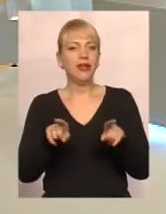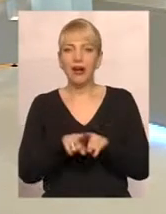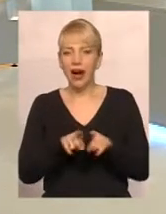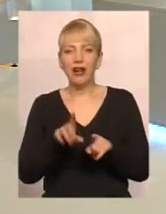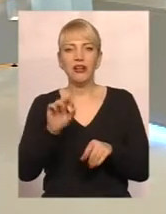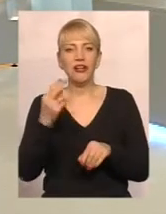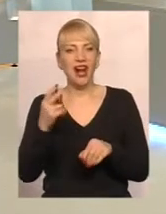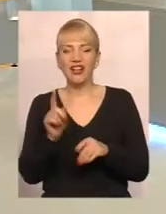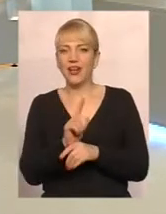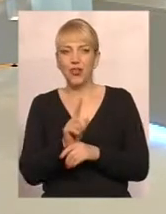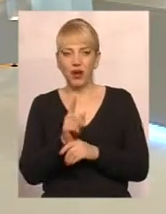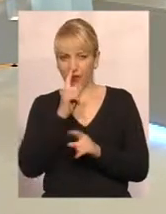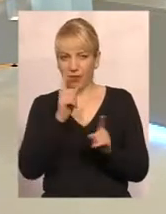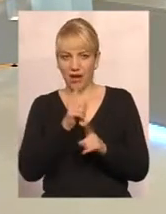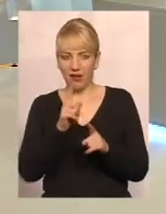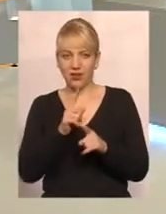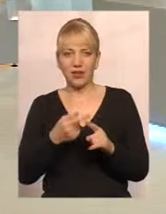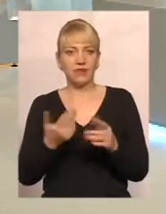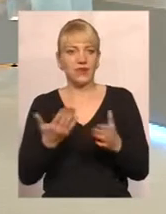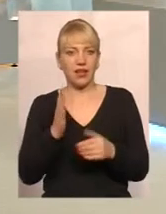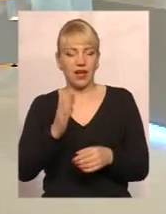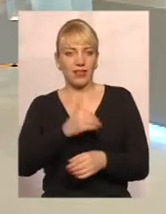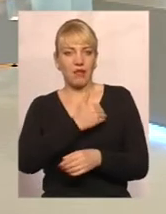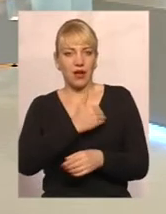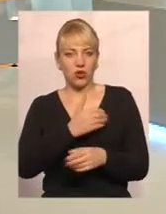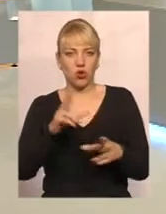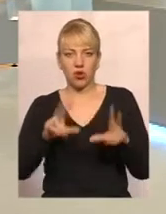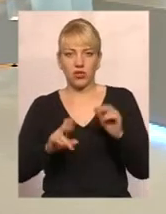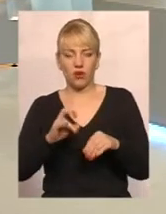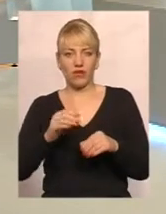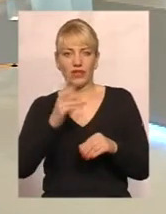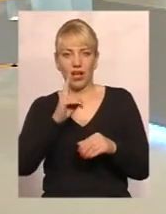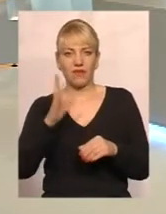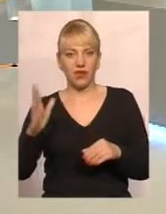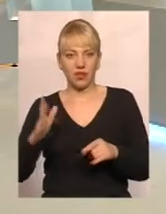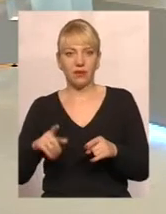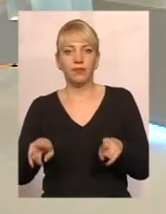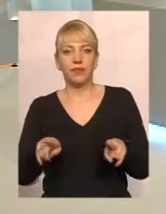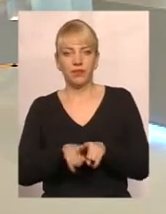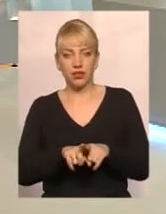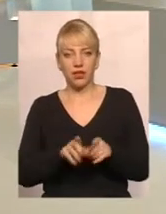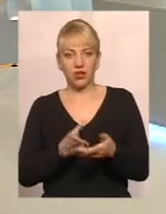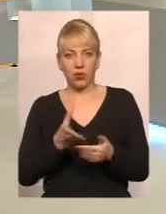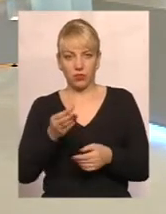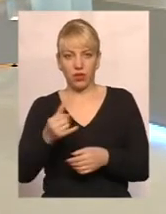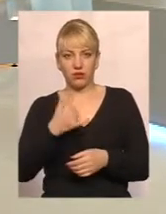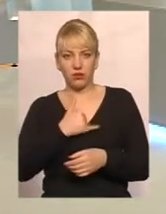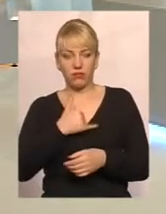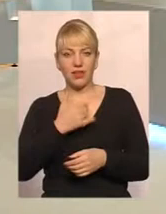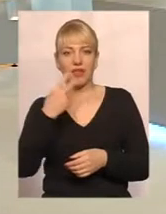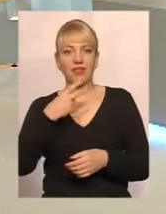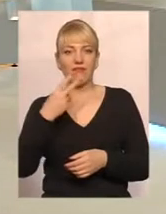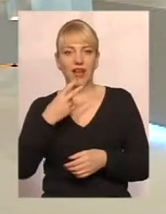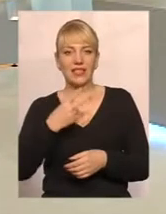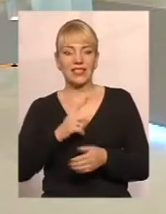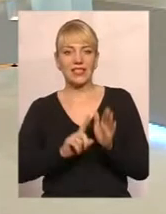соціальна норма маленька? Це яка температура розрахована в квартирі? При такій оплаті в мене 20 градусів.